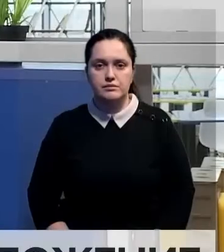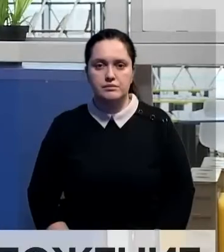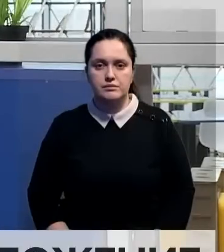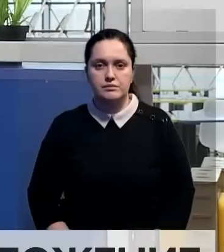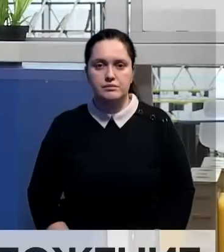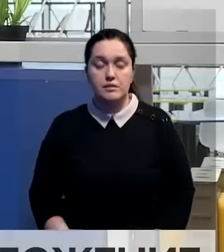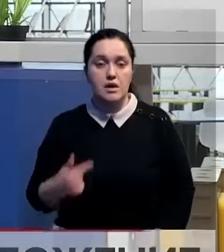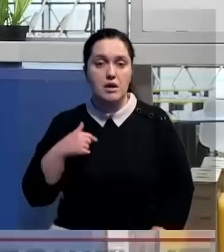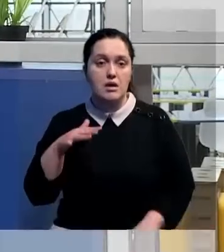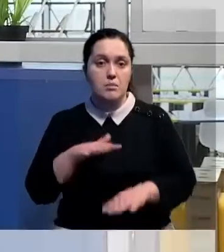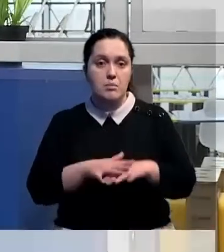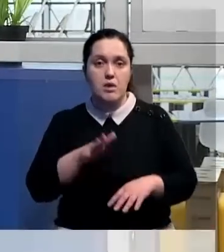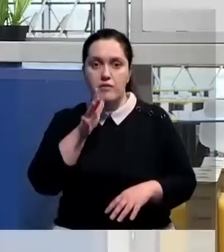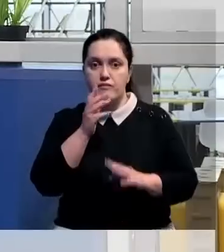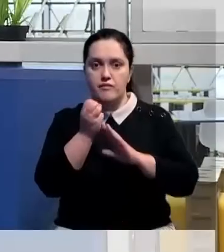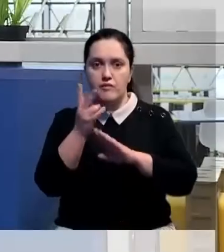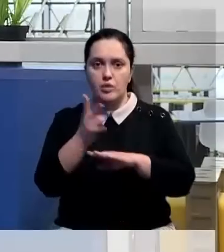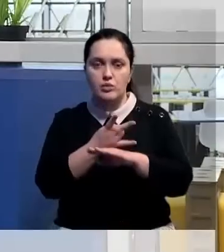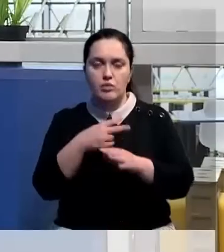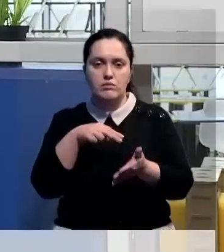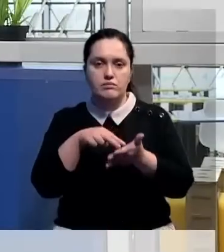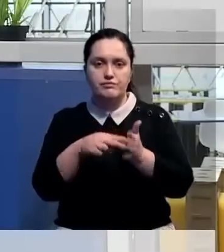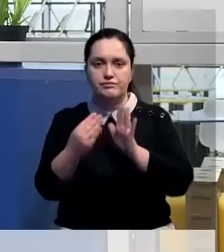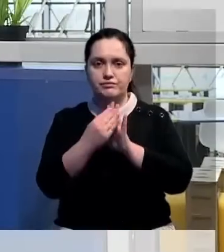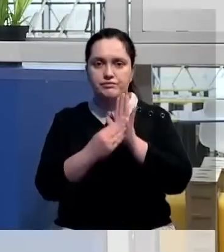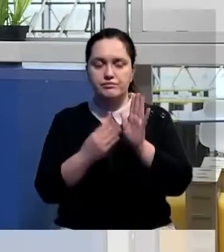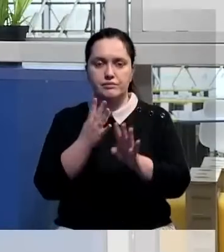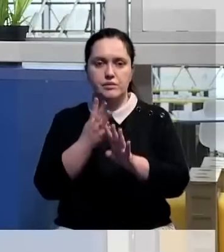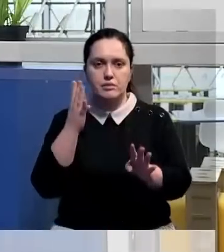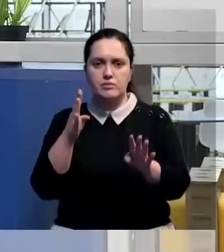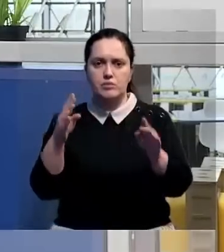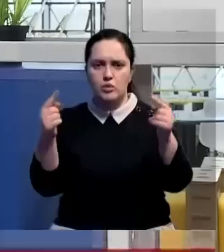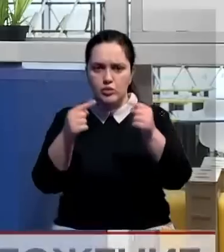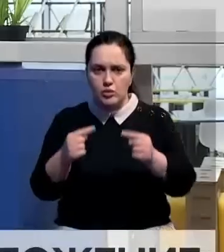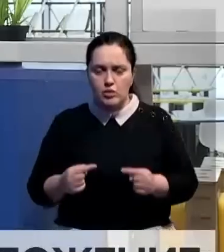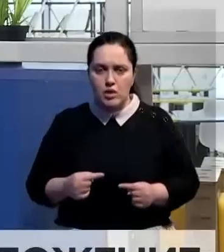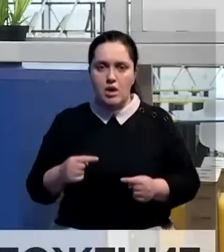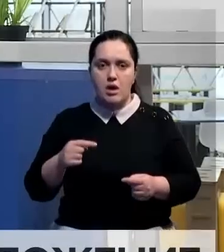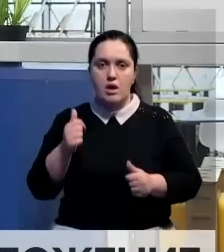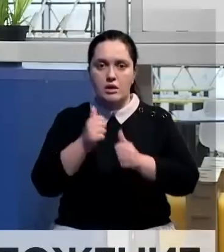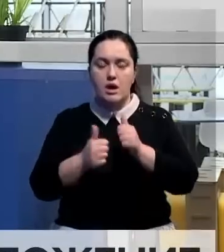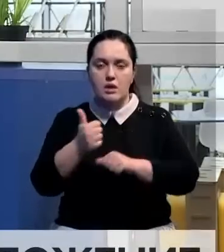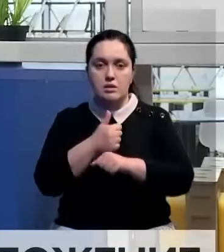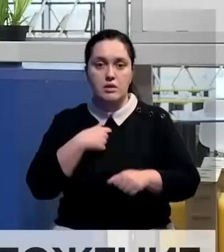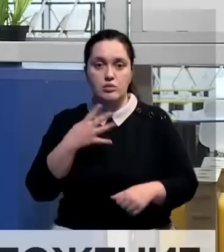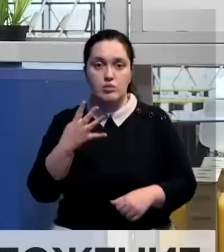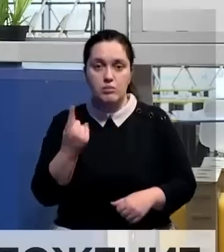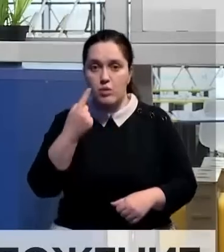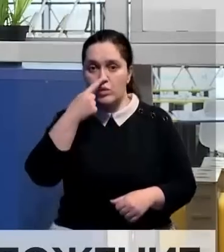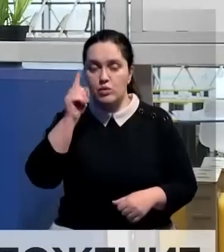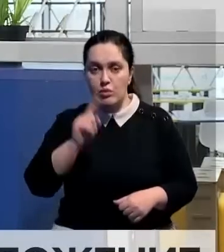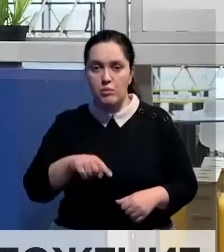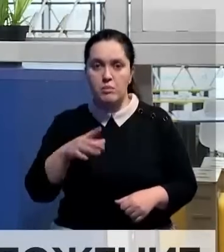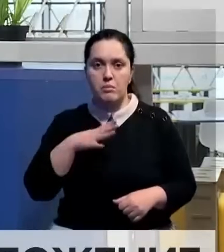Я в банке был с 12 часов ночи. Мы составили список очередников и сверяли присутствующих каждый час. Я был 41-м, но до меня